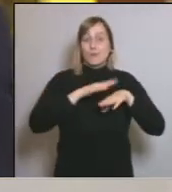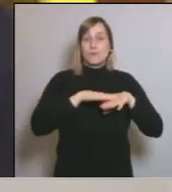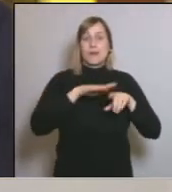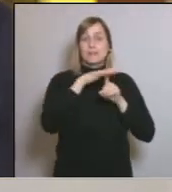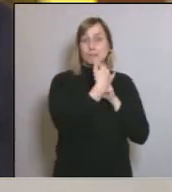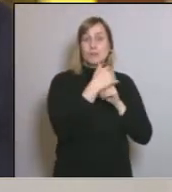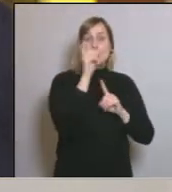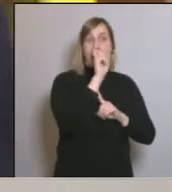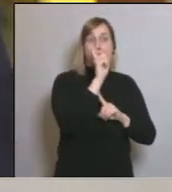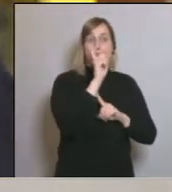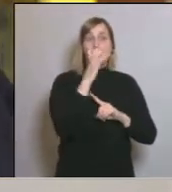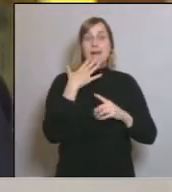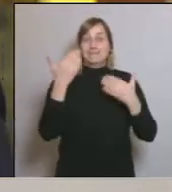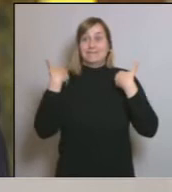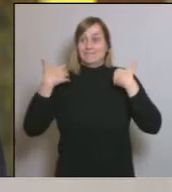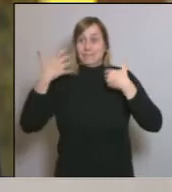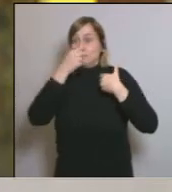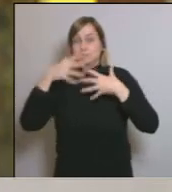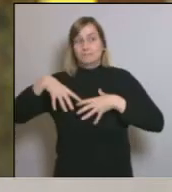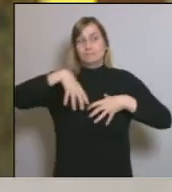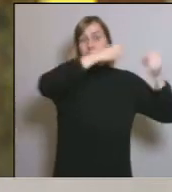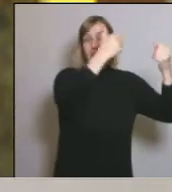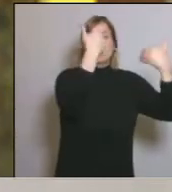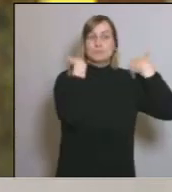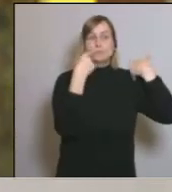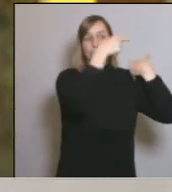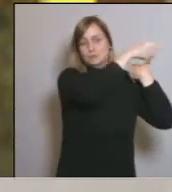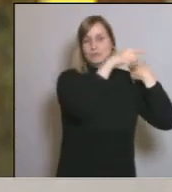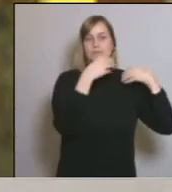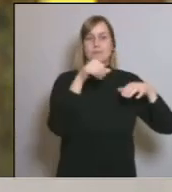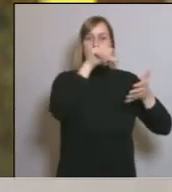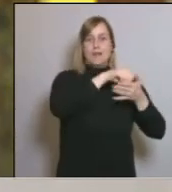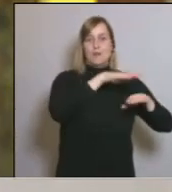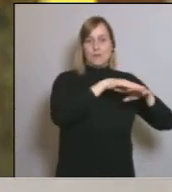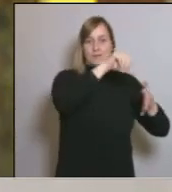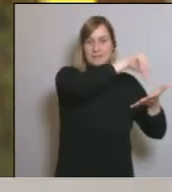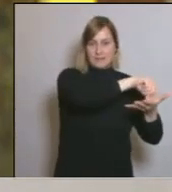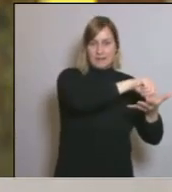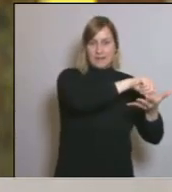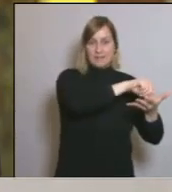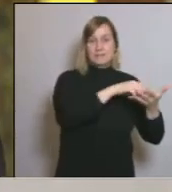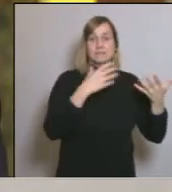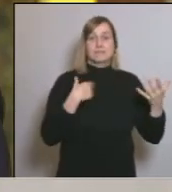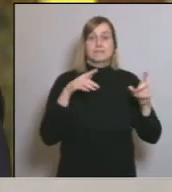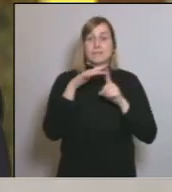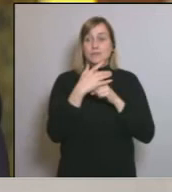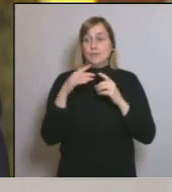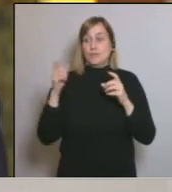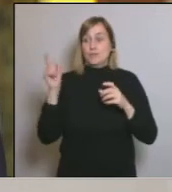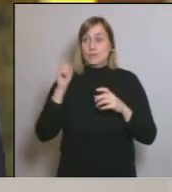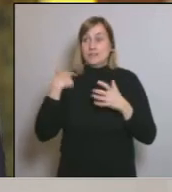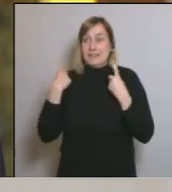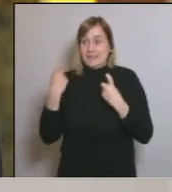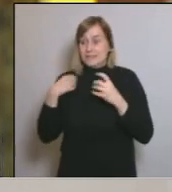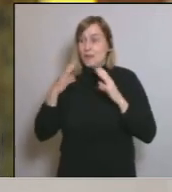atribueix a l'autoritat competent unes facultats que no tenim les administracions titulars dels serveis de salut i emergències que més necessiten